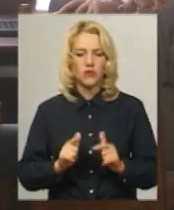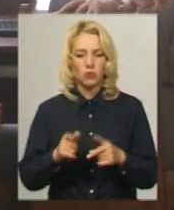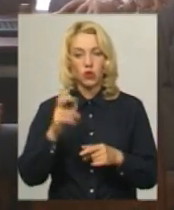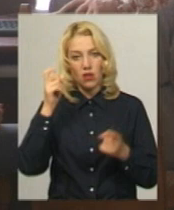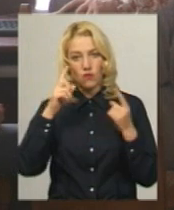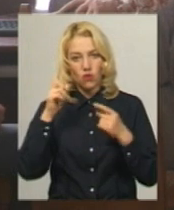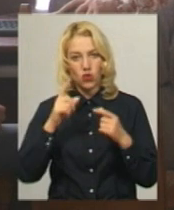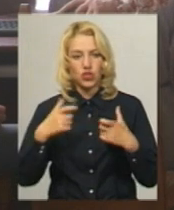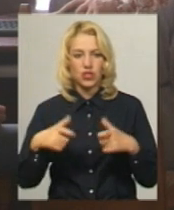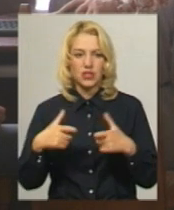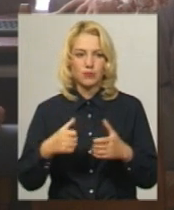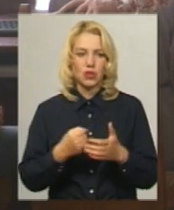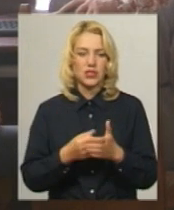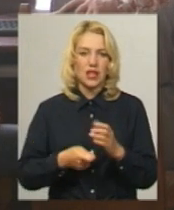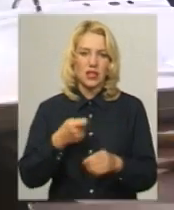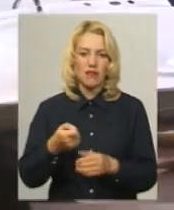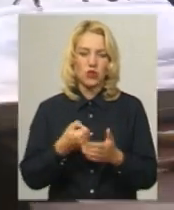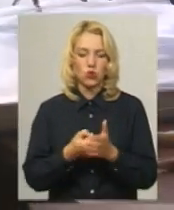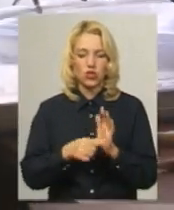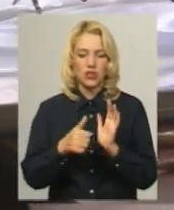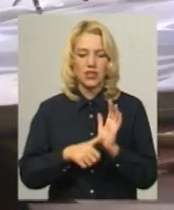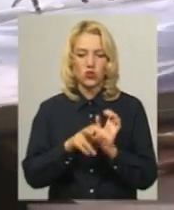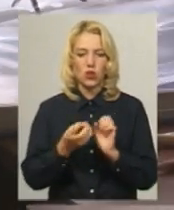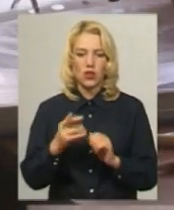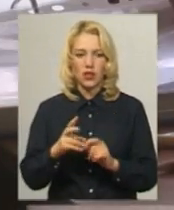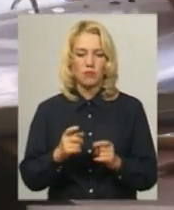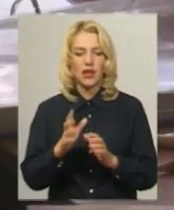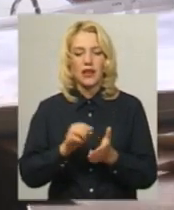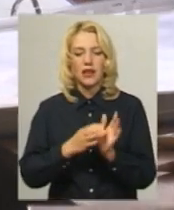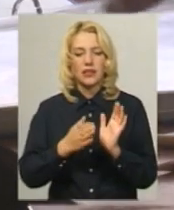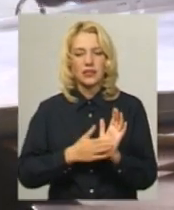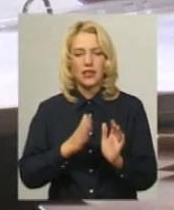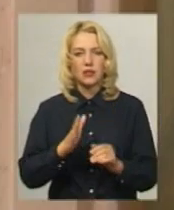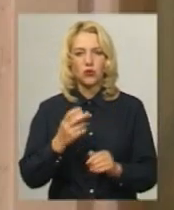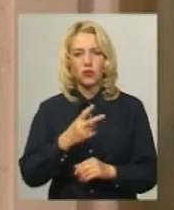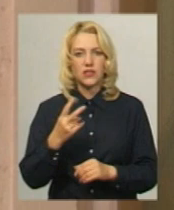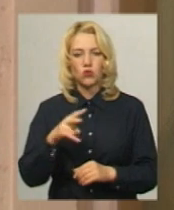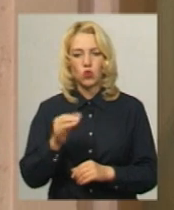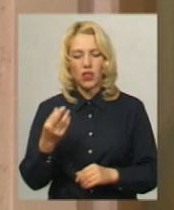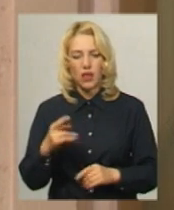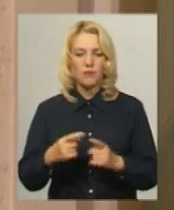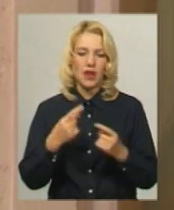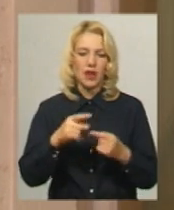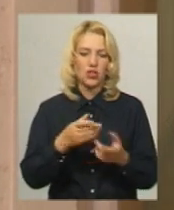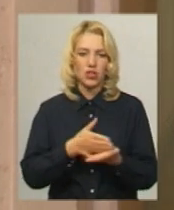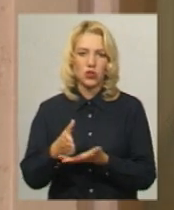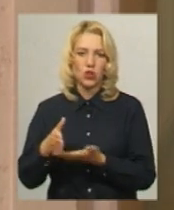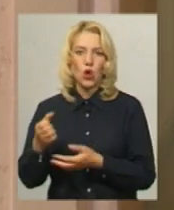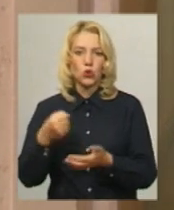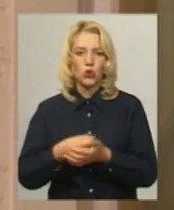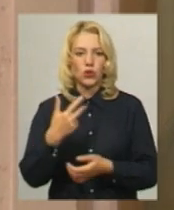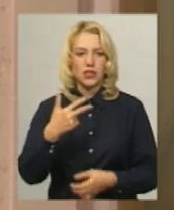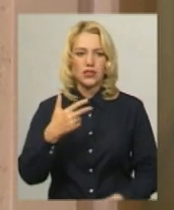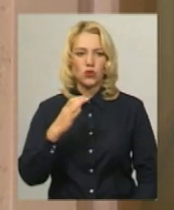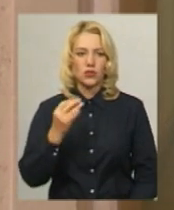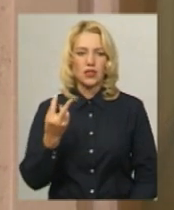16 липня. Реєстрація електронних кабінетів для цих вступників триватиме до 22 липня. Для інших категорій – до 30 серпня. Світлана Поробок,